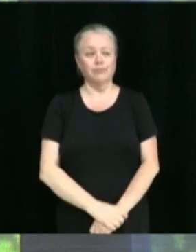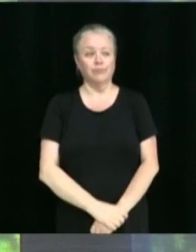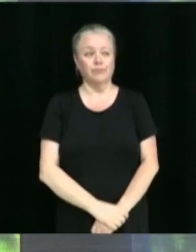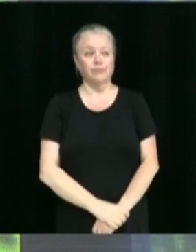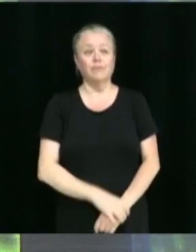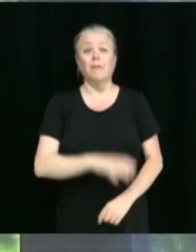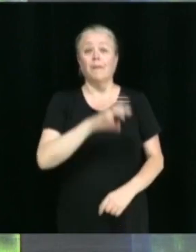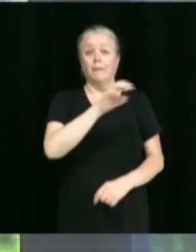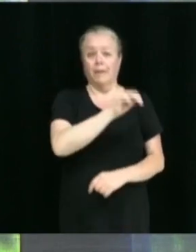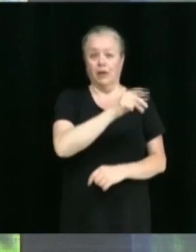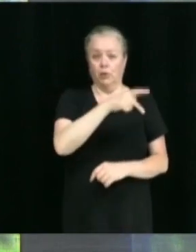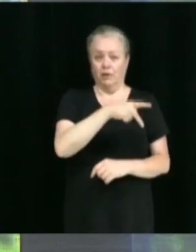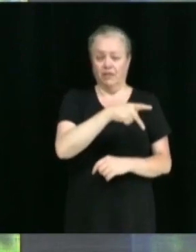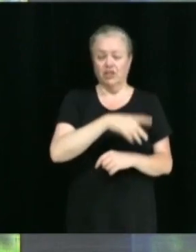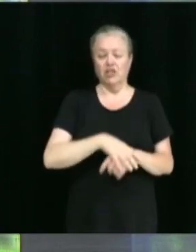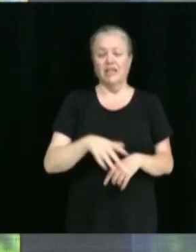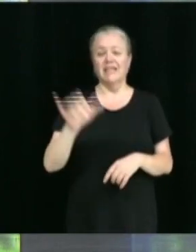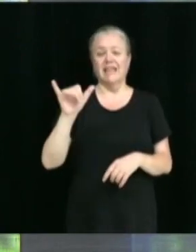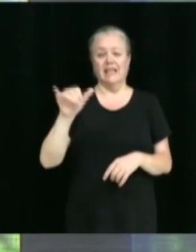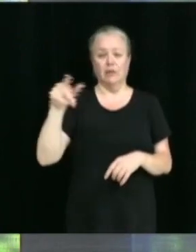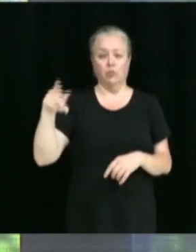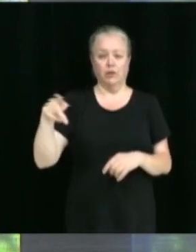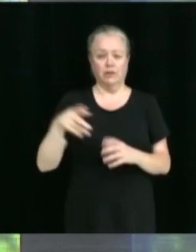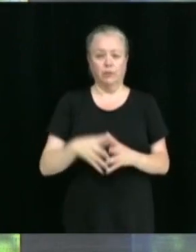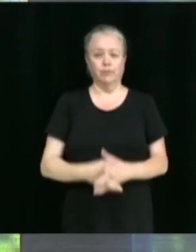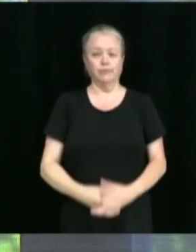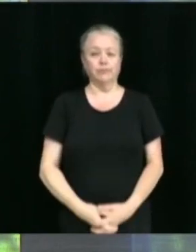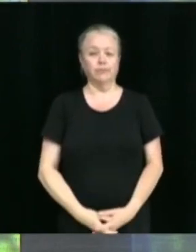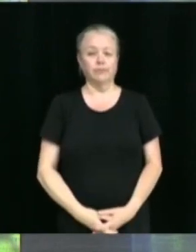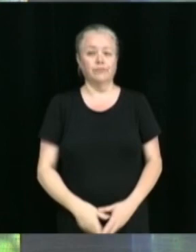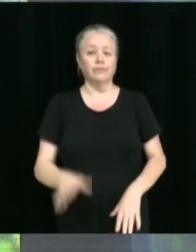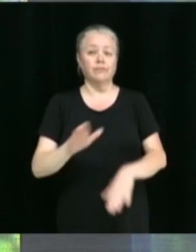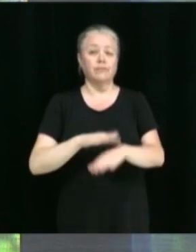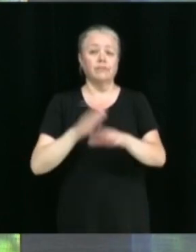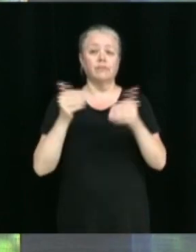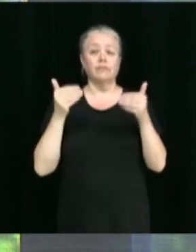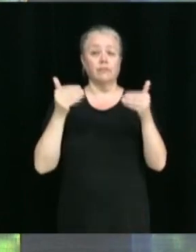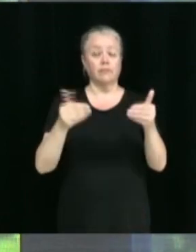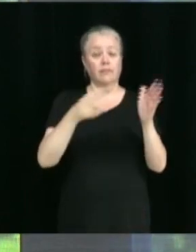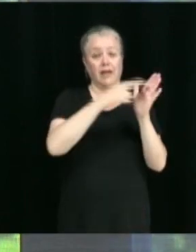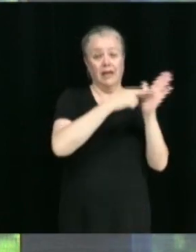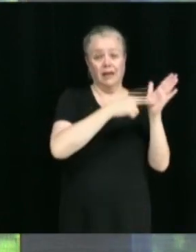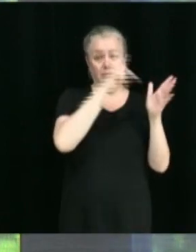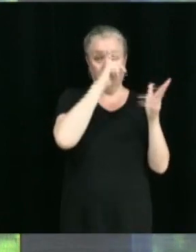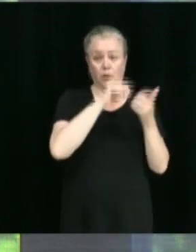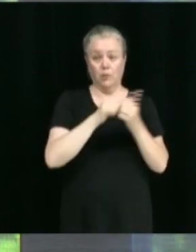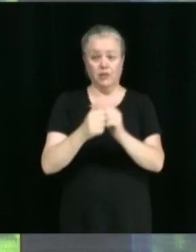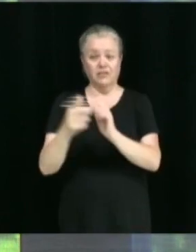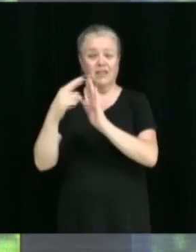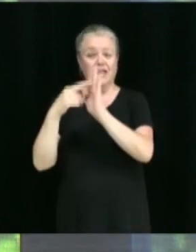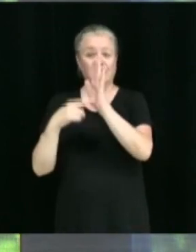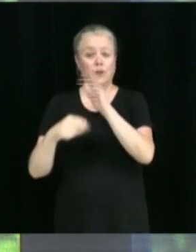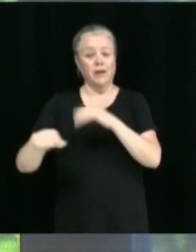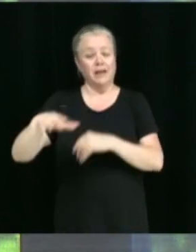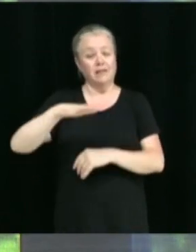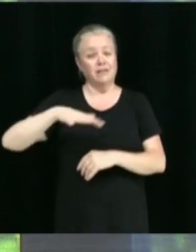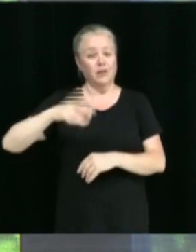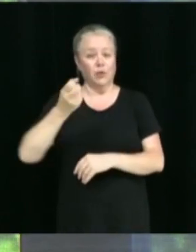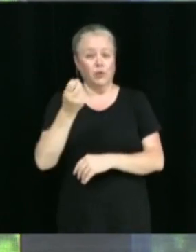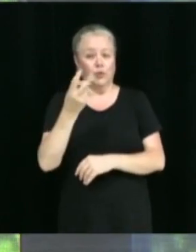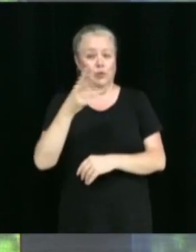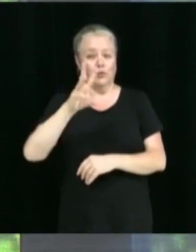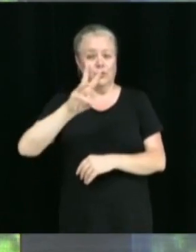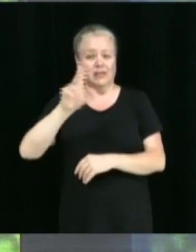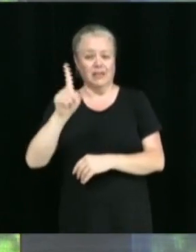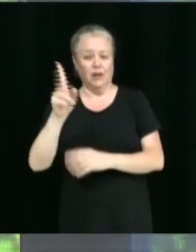Michael Provencher, Yannick Poisson. Avis de motion à être donné d'un règlement modifiant le règlement de zonage 1261